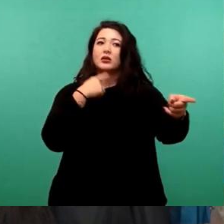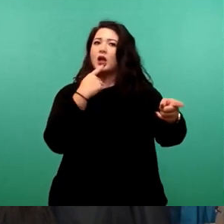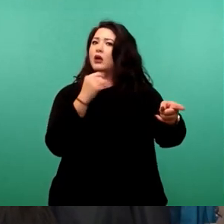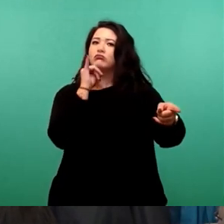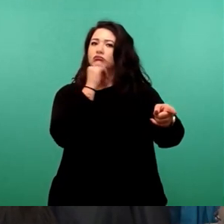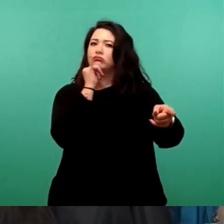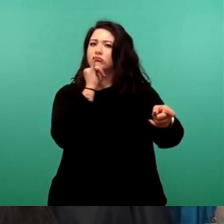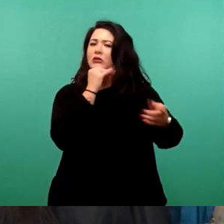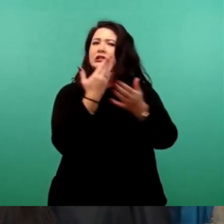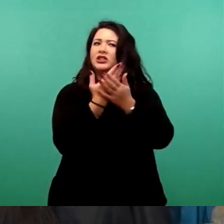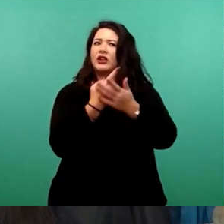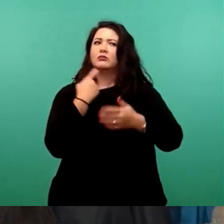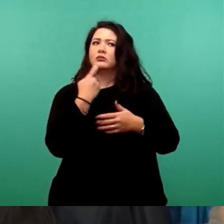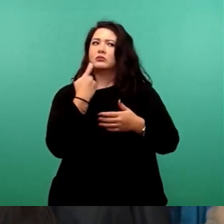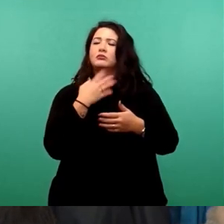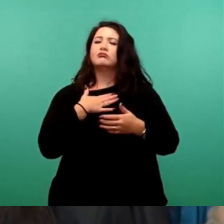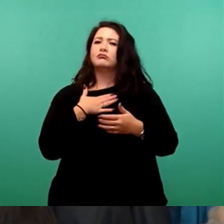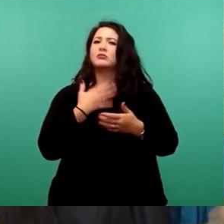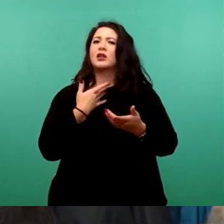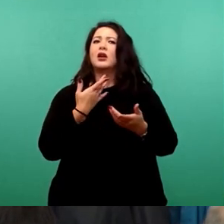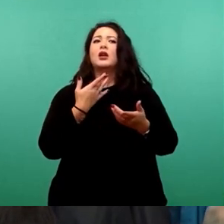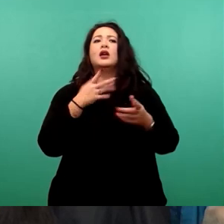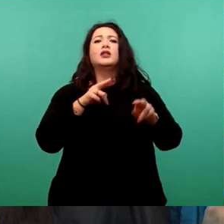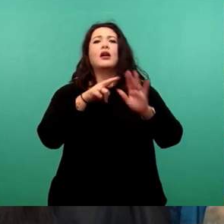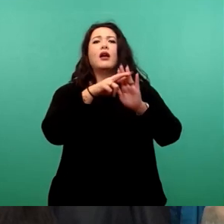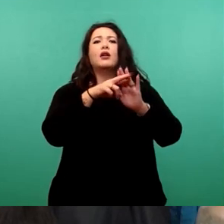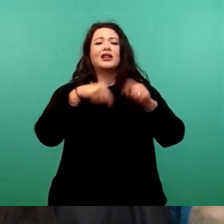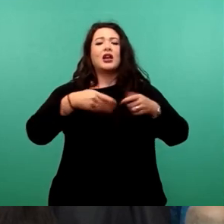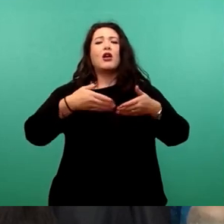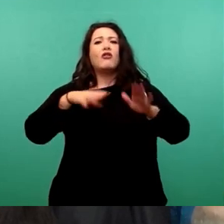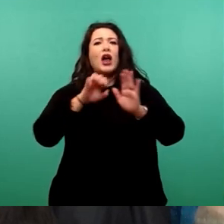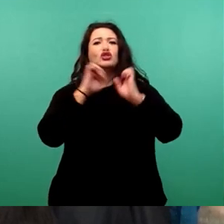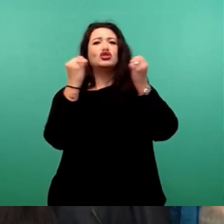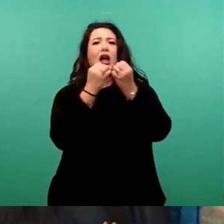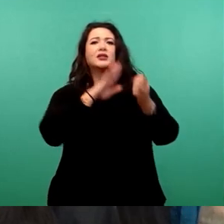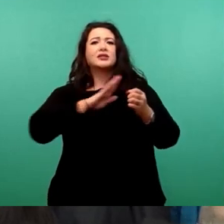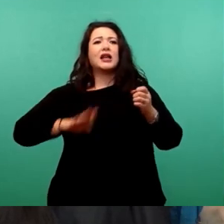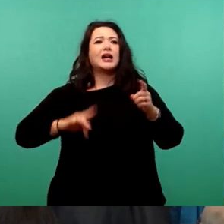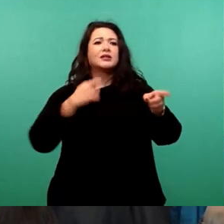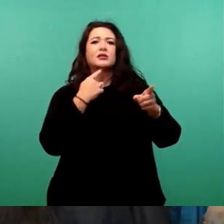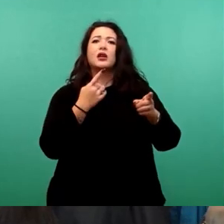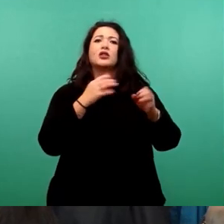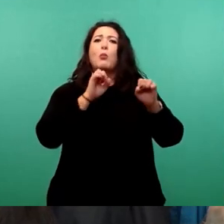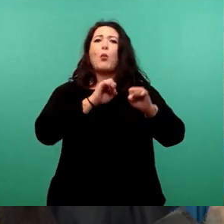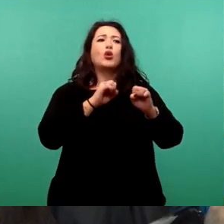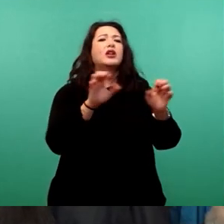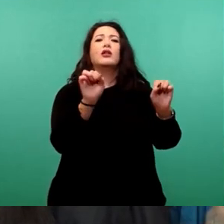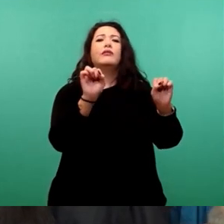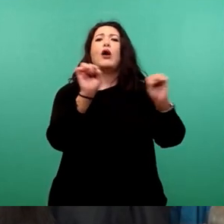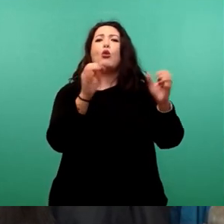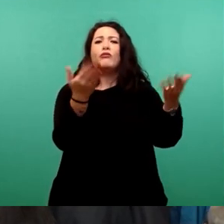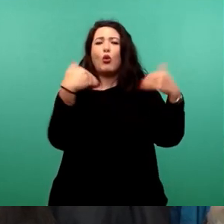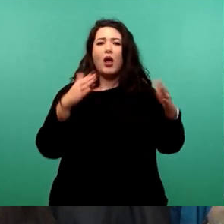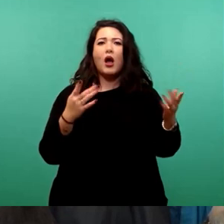Frage, welche Regelungen ermöglichen es dem Freistaat Sachsen, so etwas zu machen und verweigern es aber gleichzeitig der Landeshauptstadt